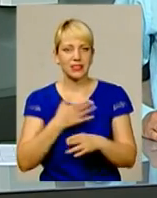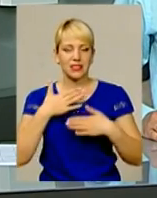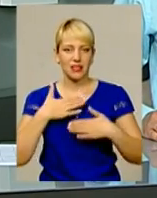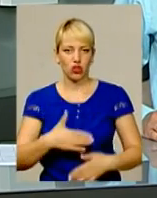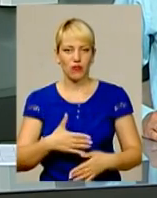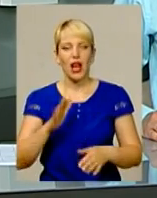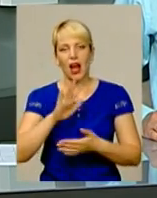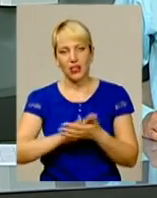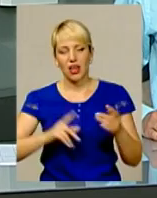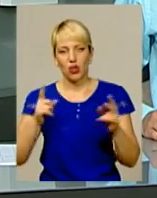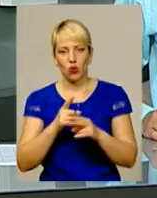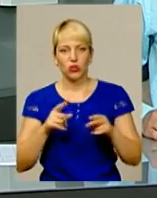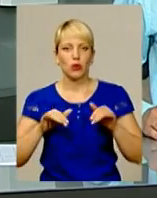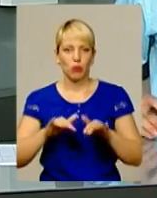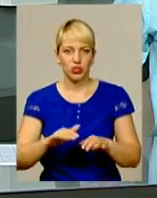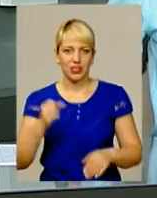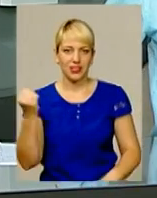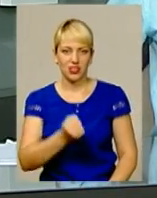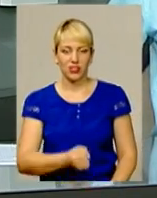коротко про головні події тижня.